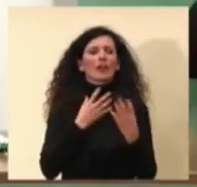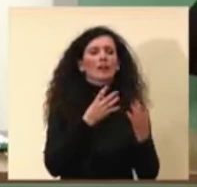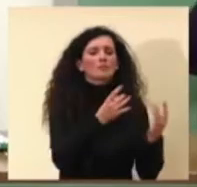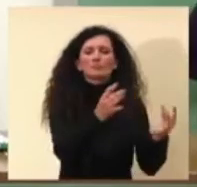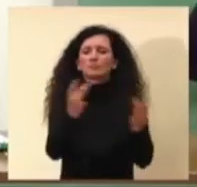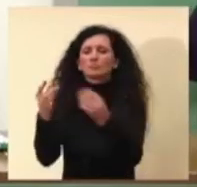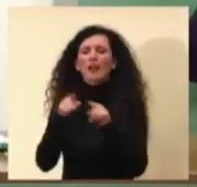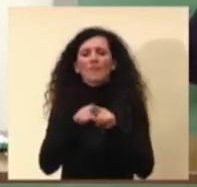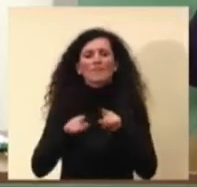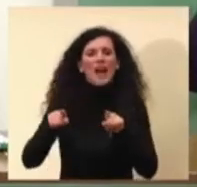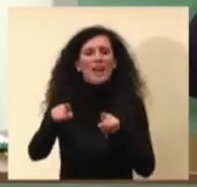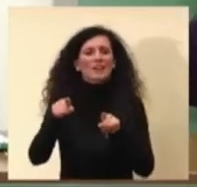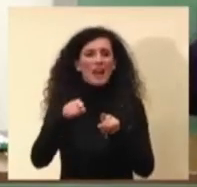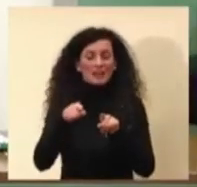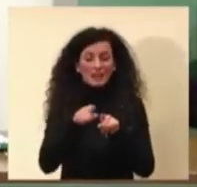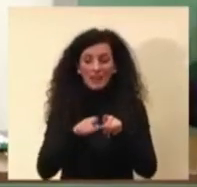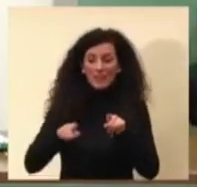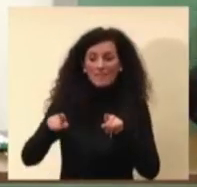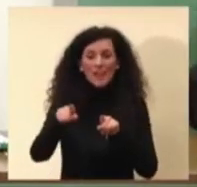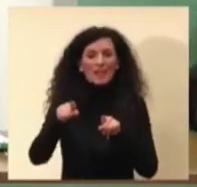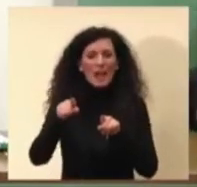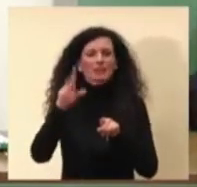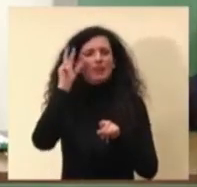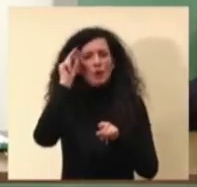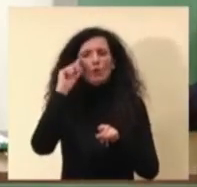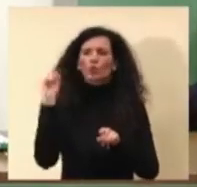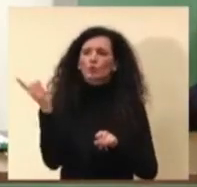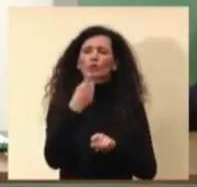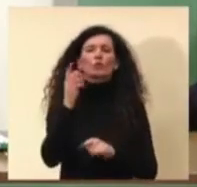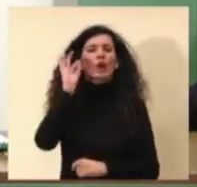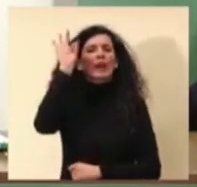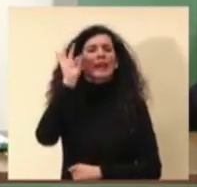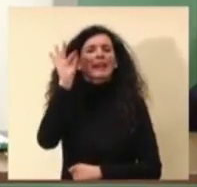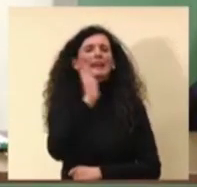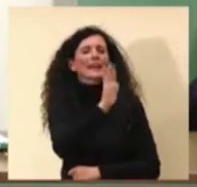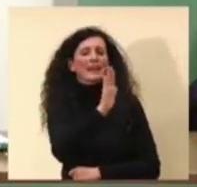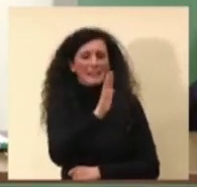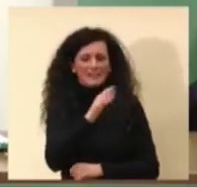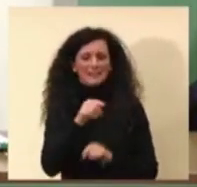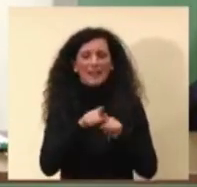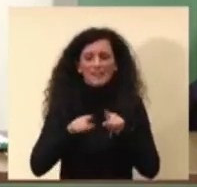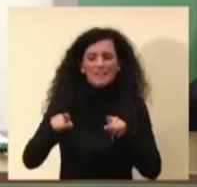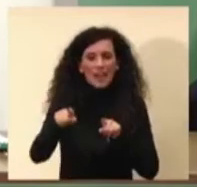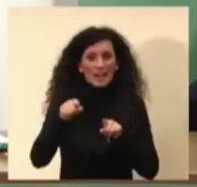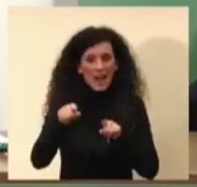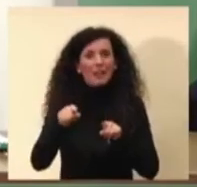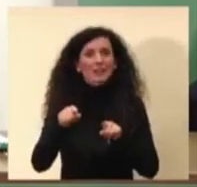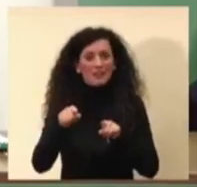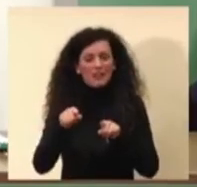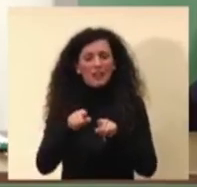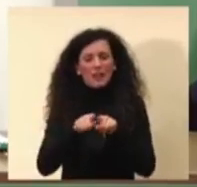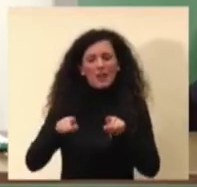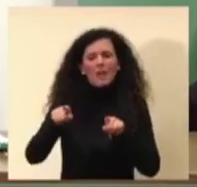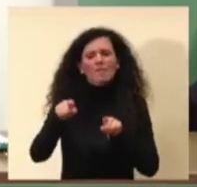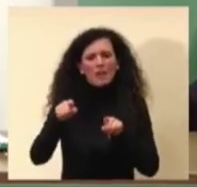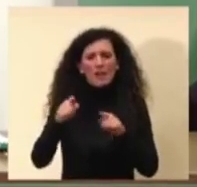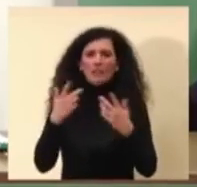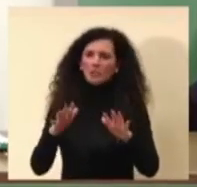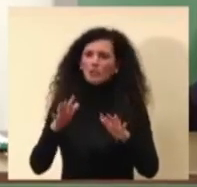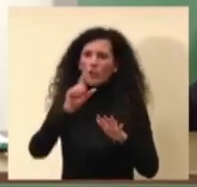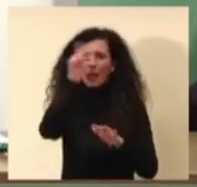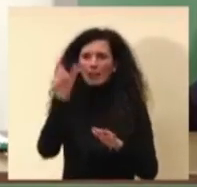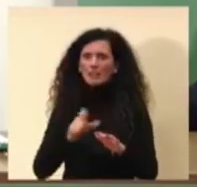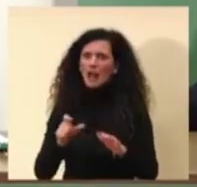sia quella più nota che la variante cosiddetta inglese, la VOC, che circola ampiamente nel nostro